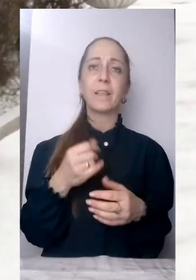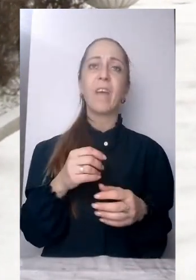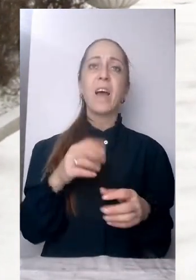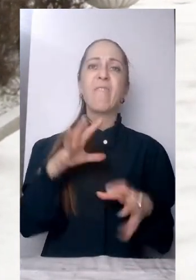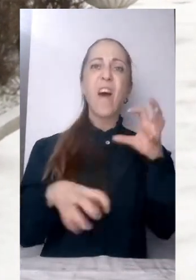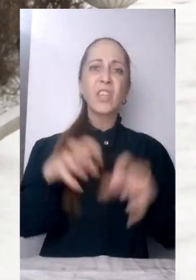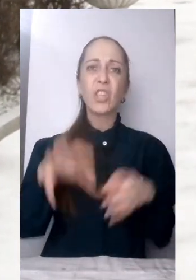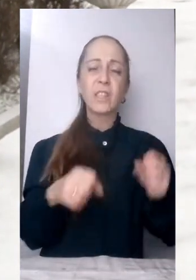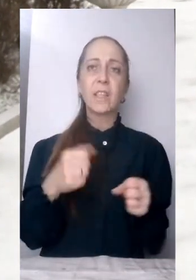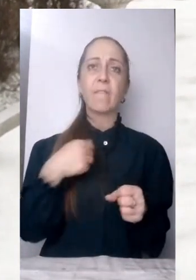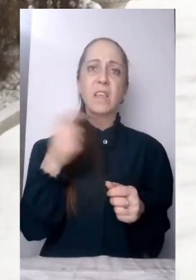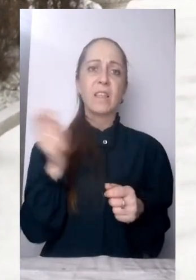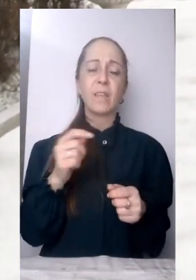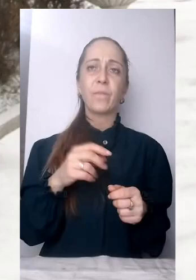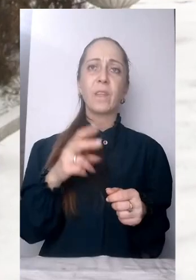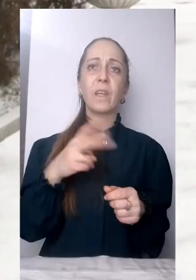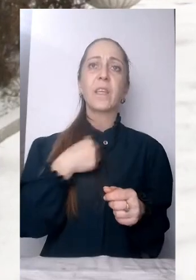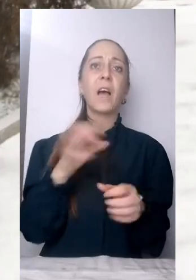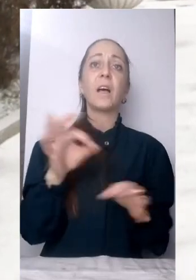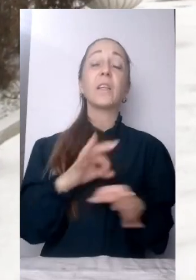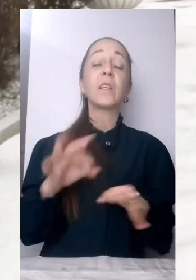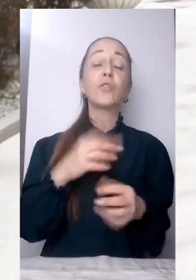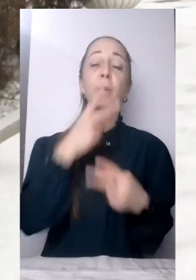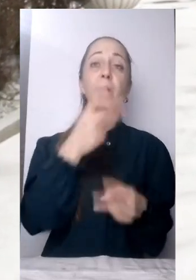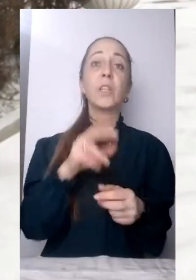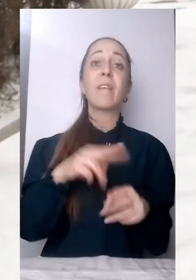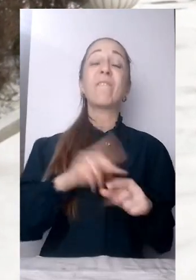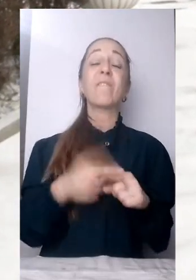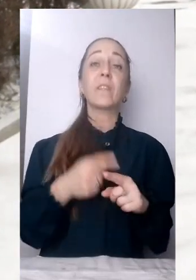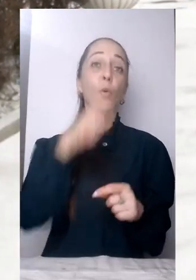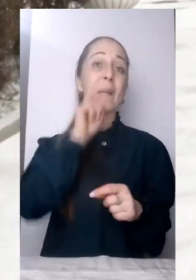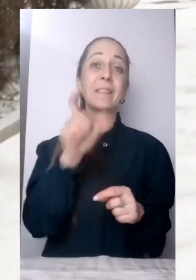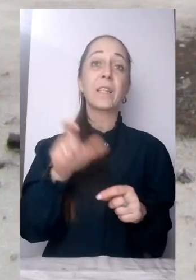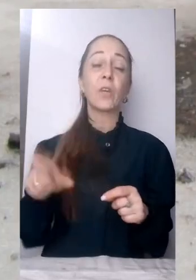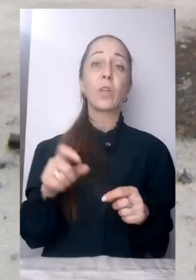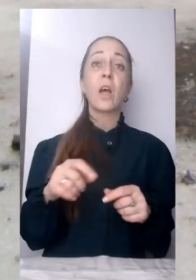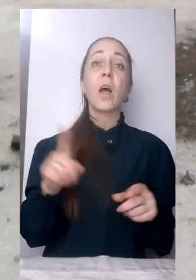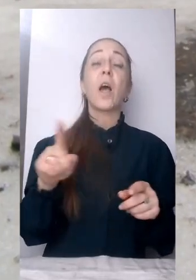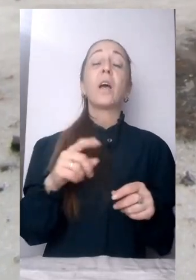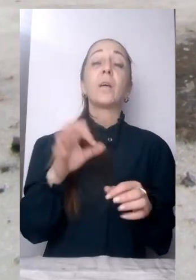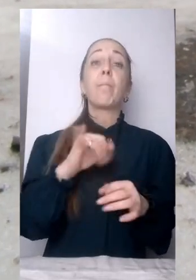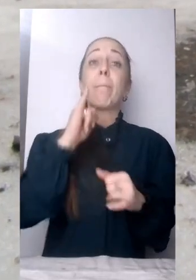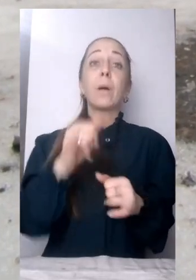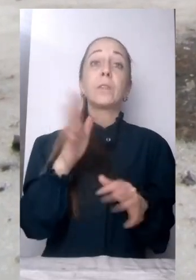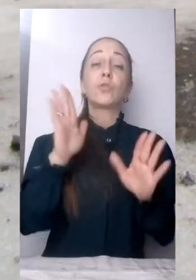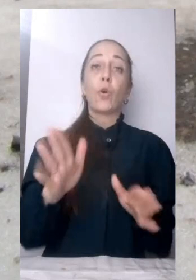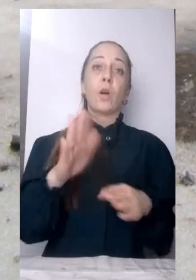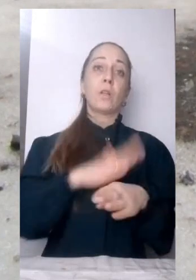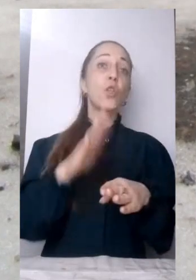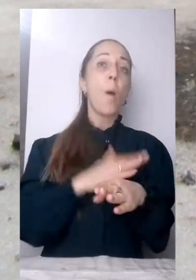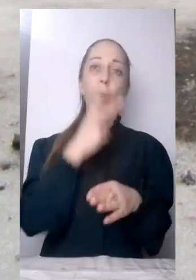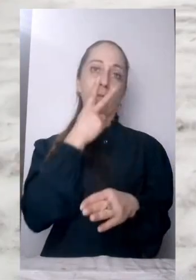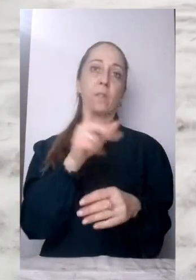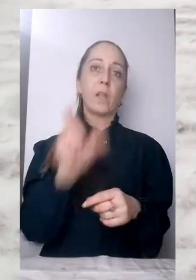українського народу нічого, крім добра. Я відчуваю себе частиною цієї країни і люблю її. Своє майбутнє Єлизавета